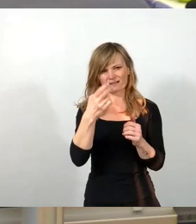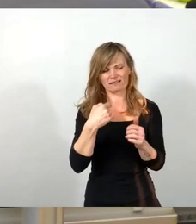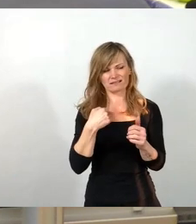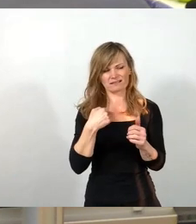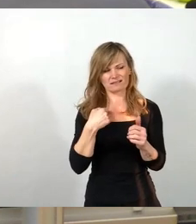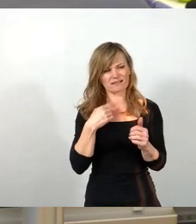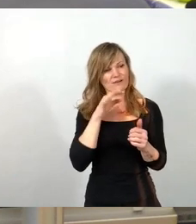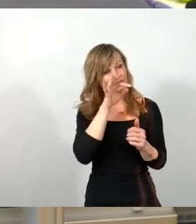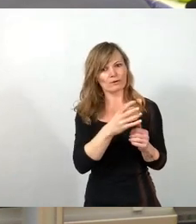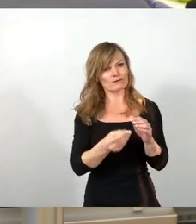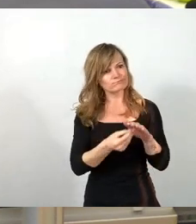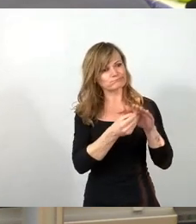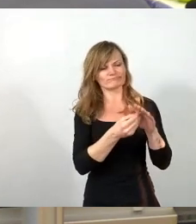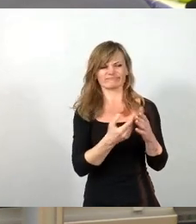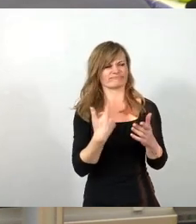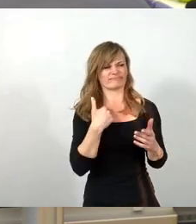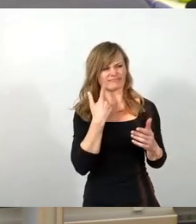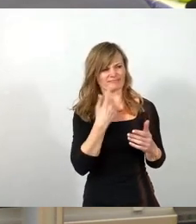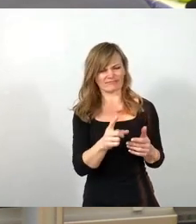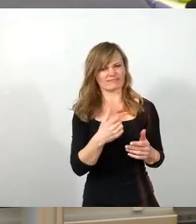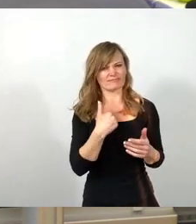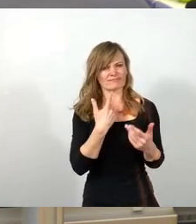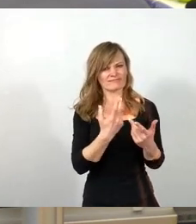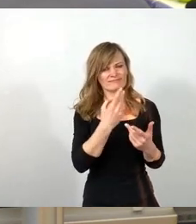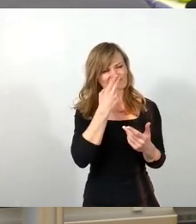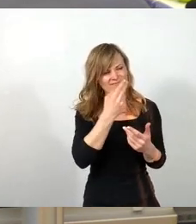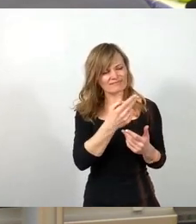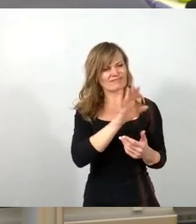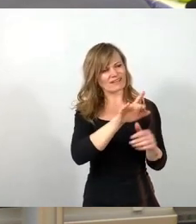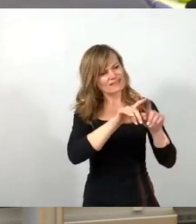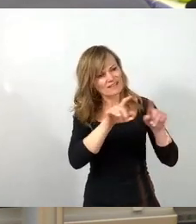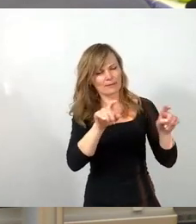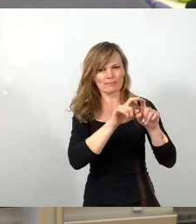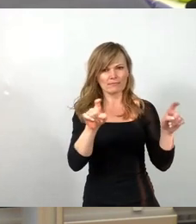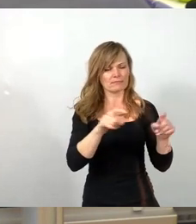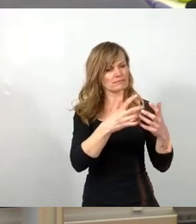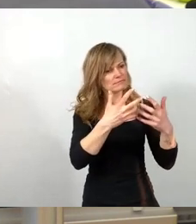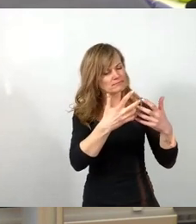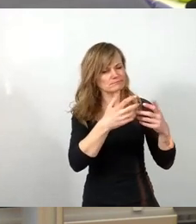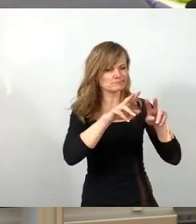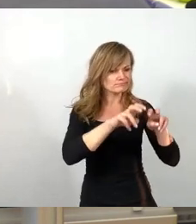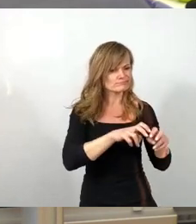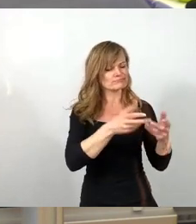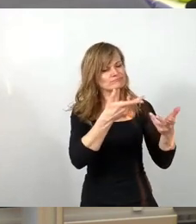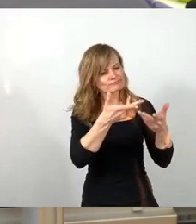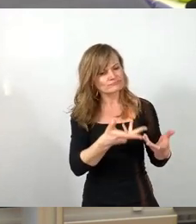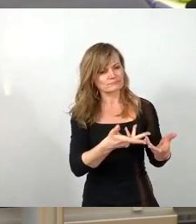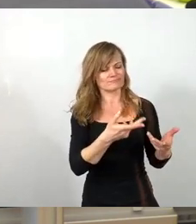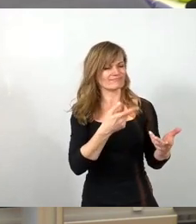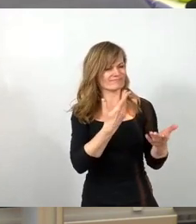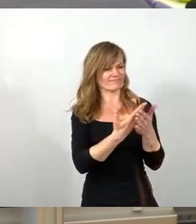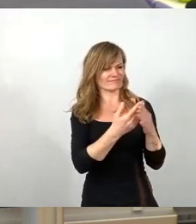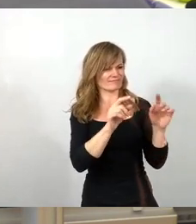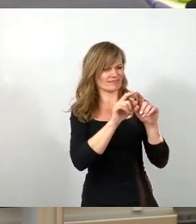ein Gremium ist, was sich ein Stück weit mit Themen befasst, die sozusagen nie